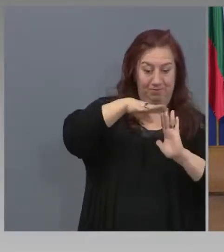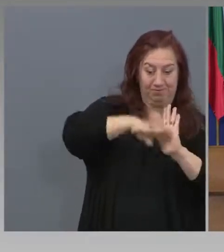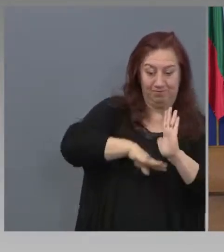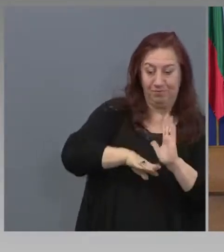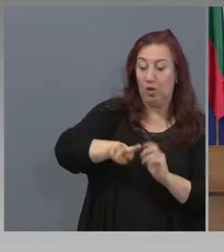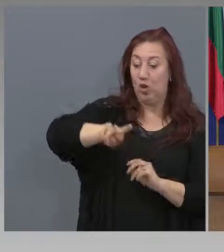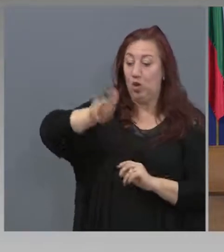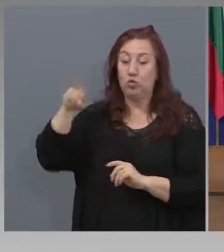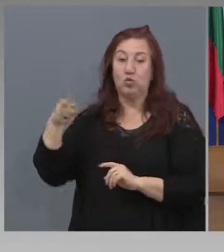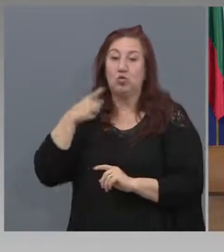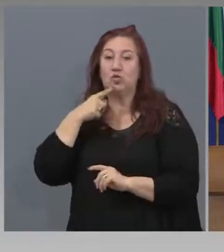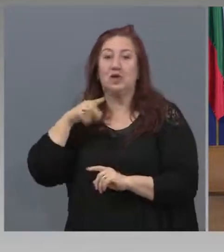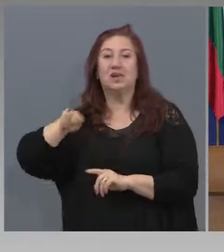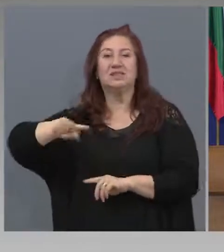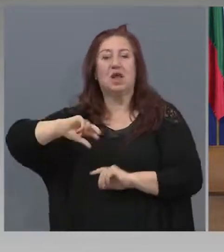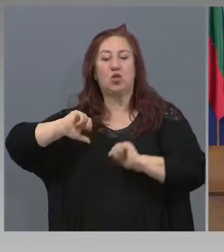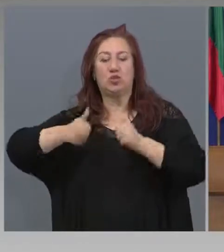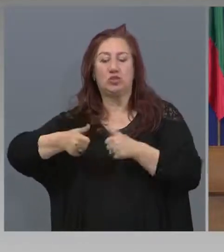Благодаря.